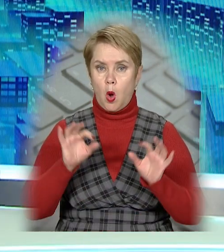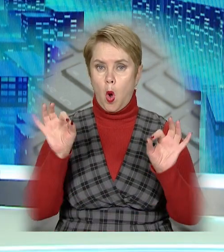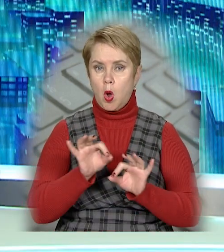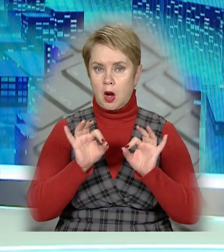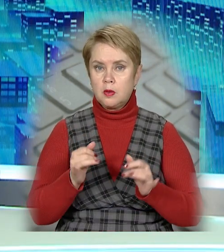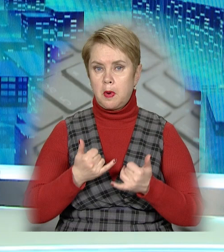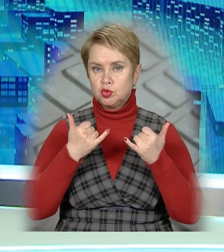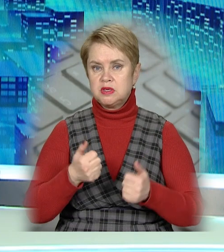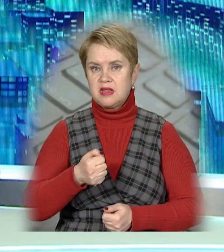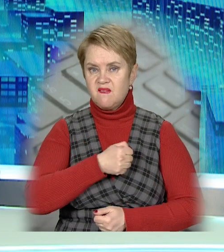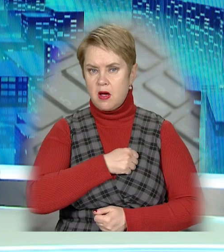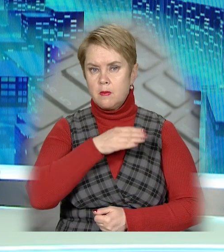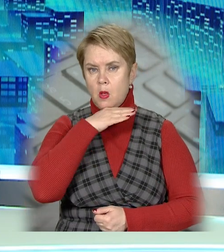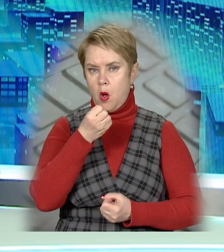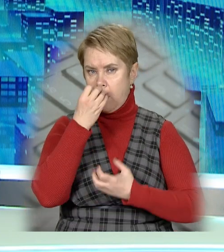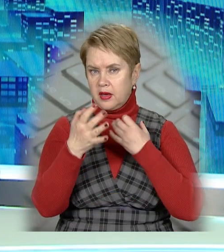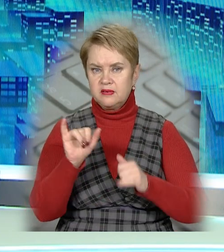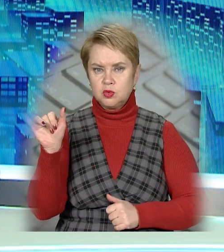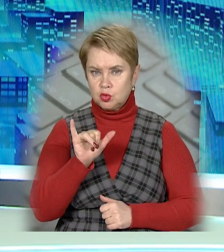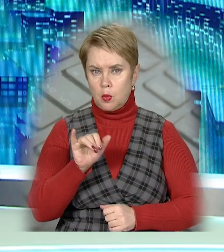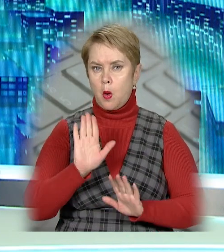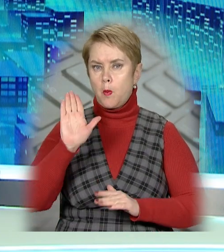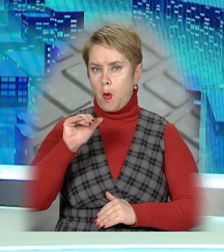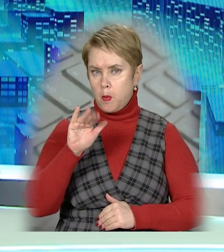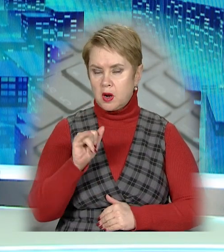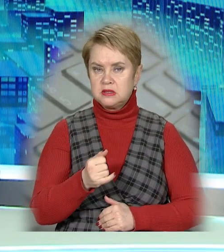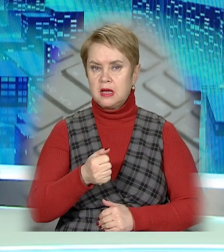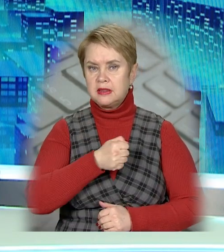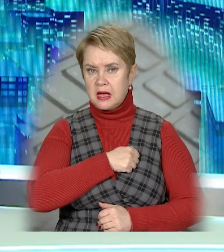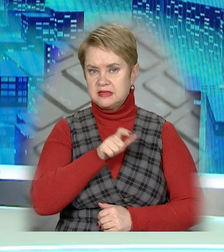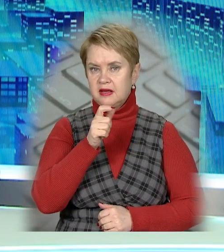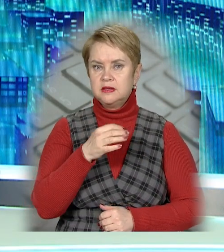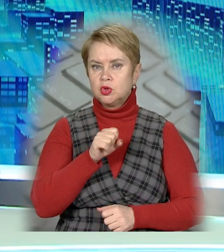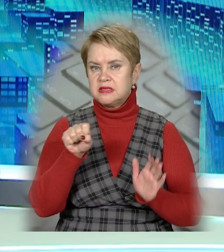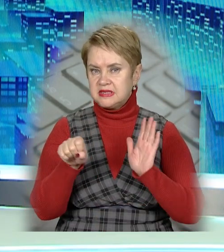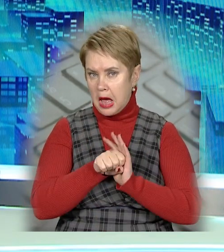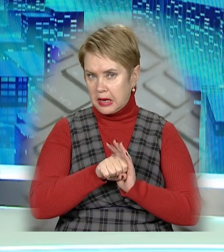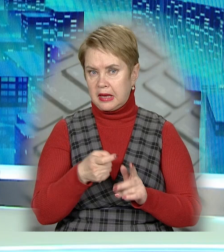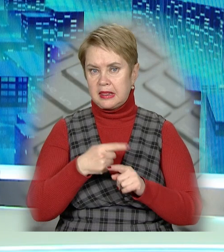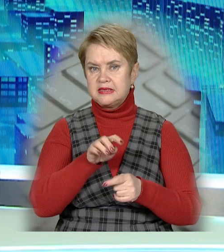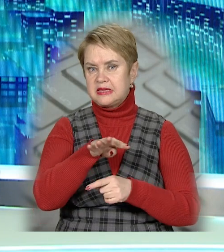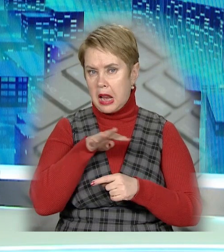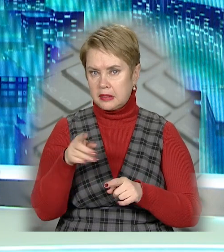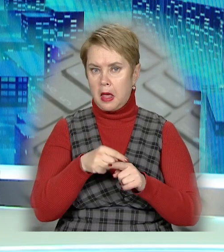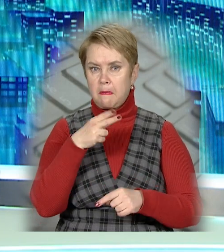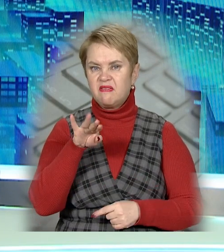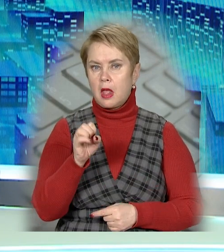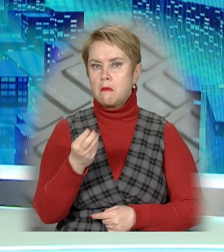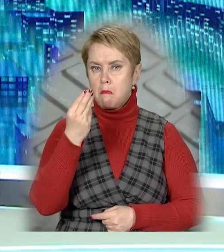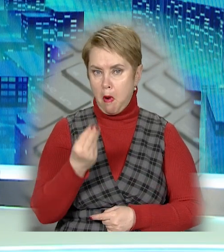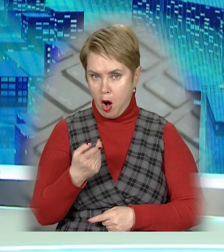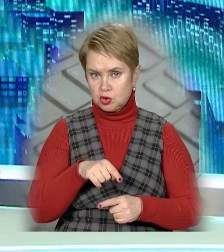Оркестр, почесна варта та море квітів. У суботу в Дніпрі попрощалися з нацгвардійцями, що загинули під час стрілянини на